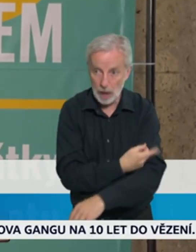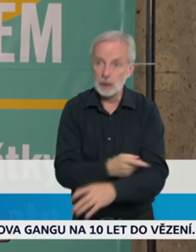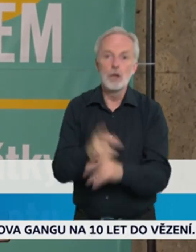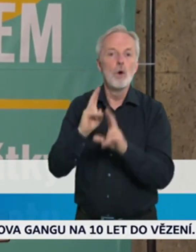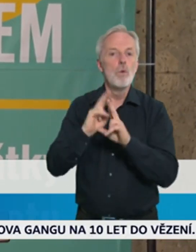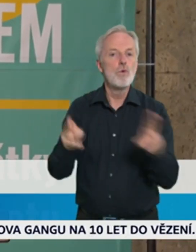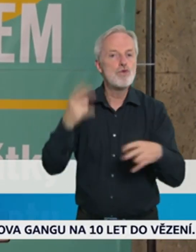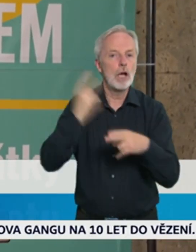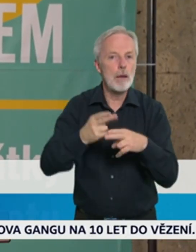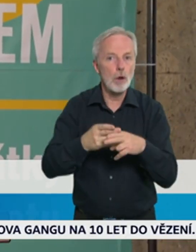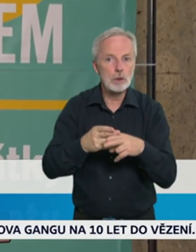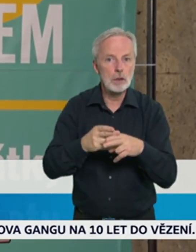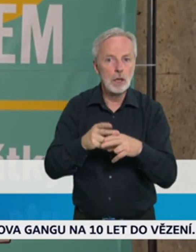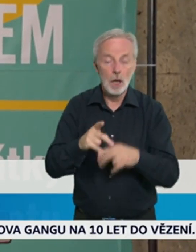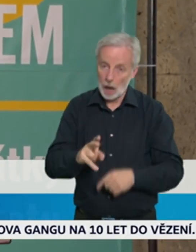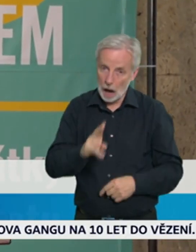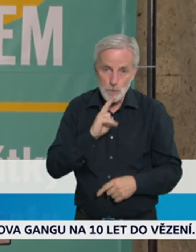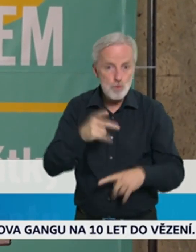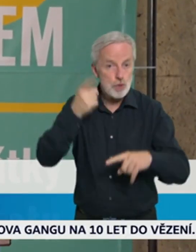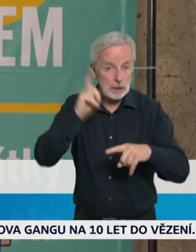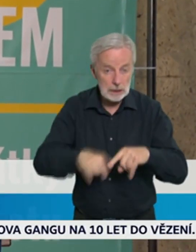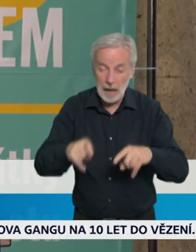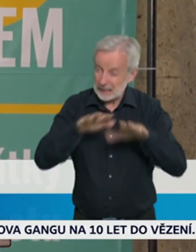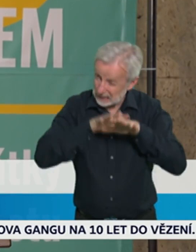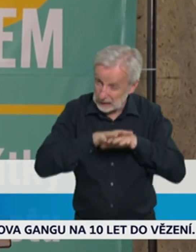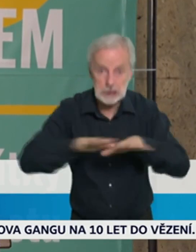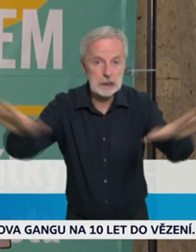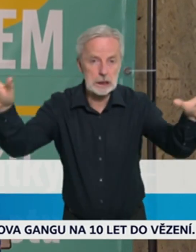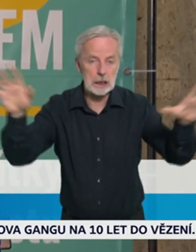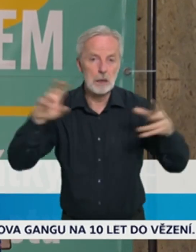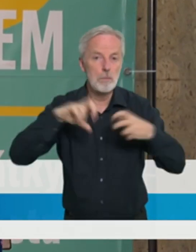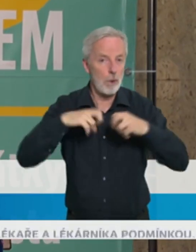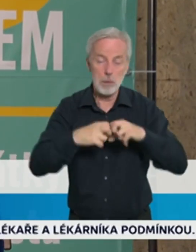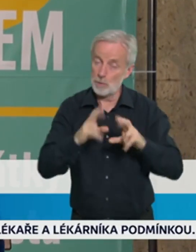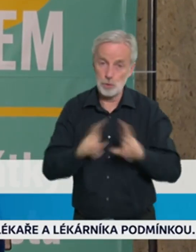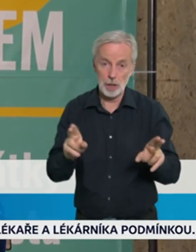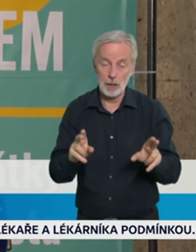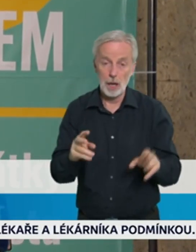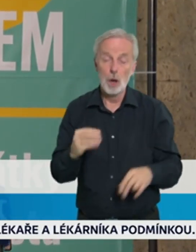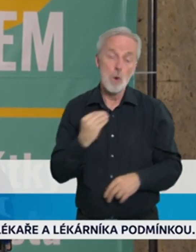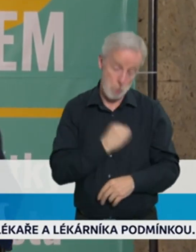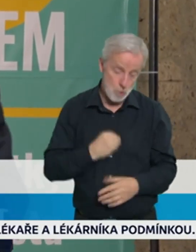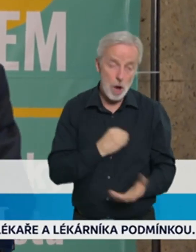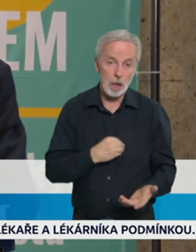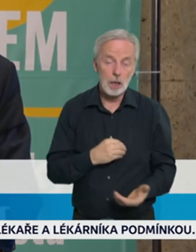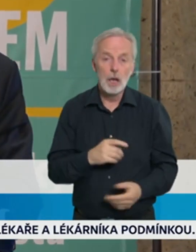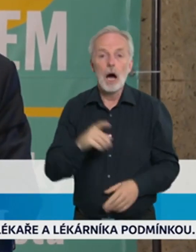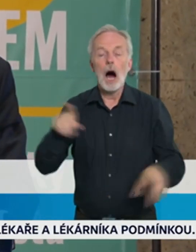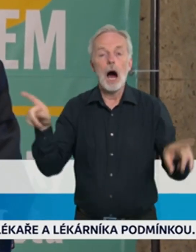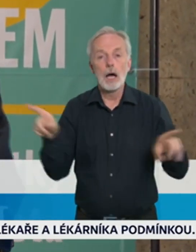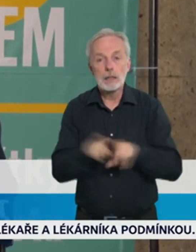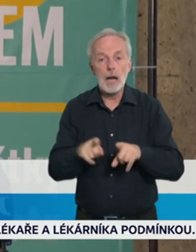populace na to, aby se ten virus relativně hodně šířil a bohužel máme stále ještě relativně velké množství